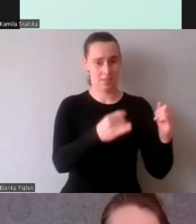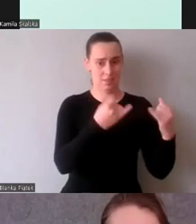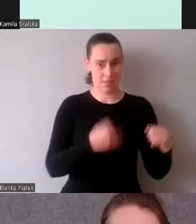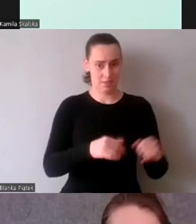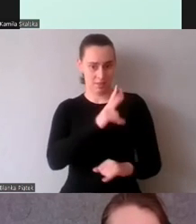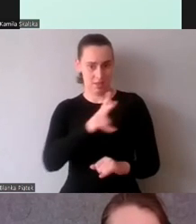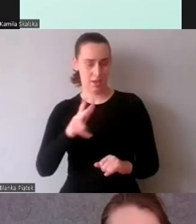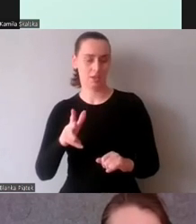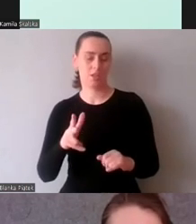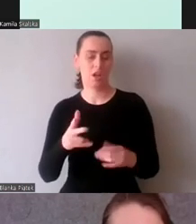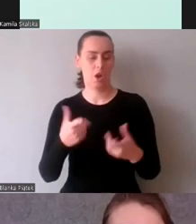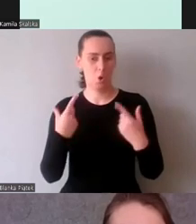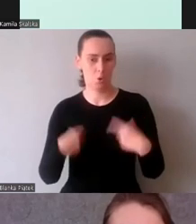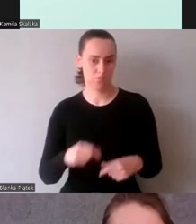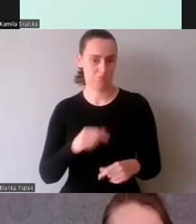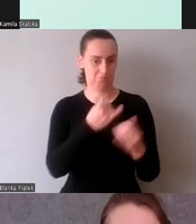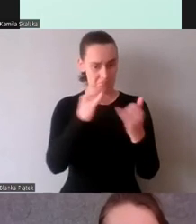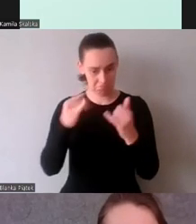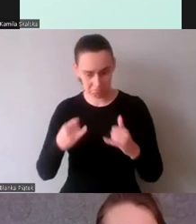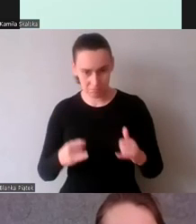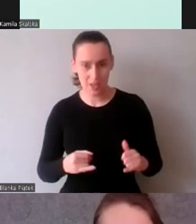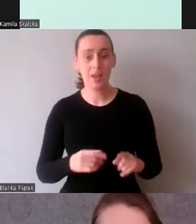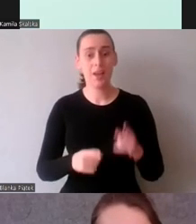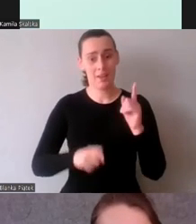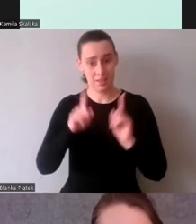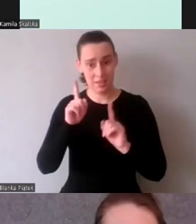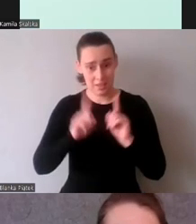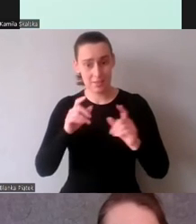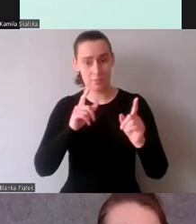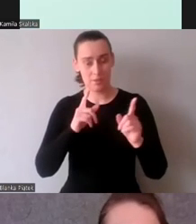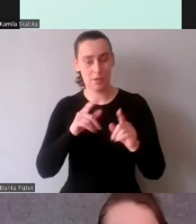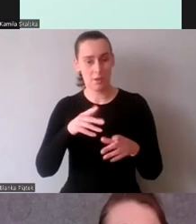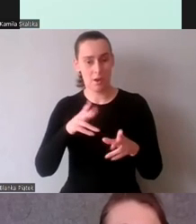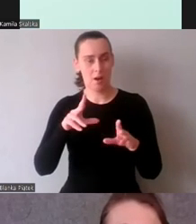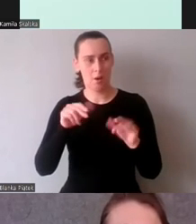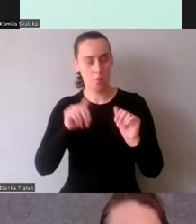może są widoczne jakieś różnice, jednak nie jest tak łatwo je zidentyfikować.